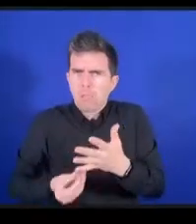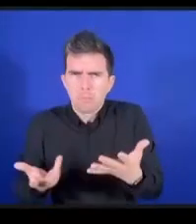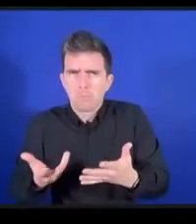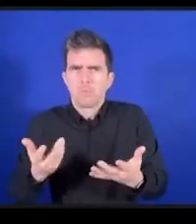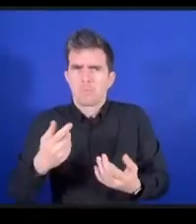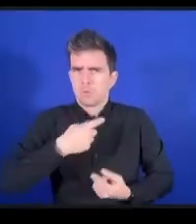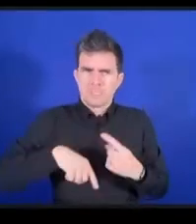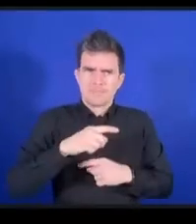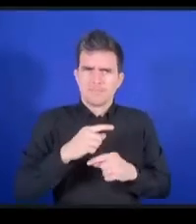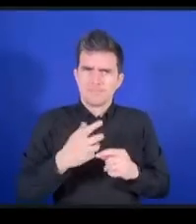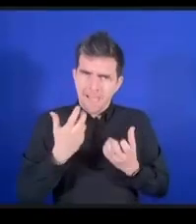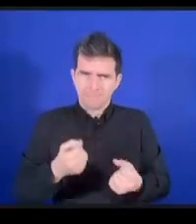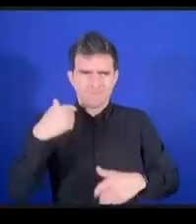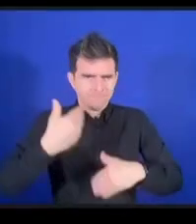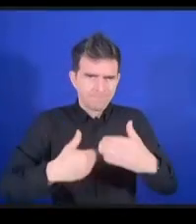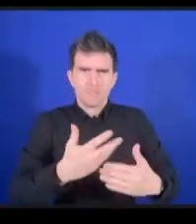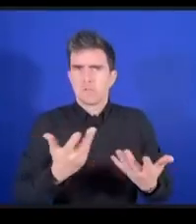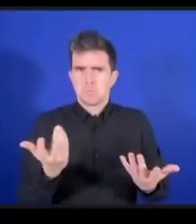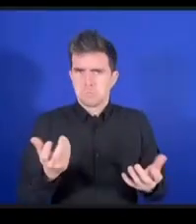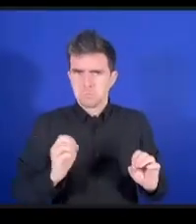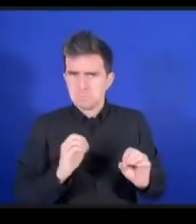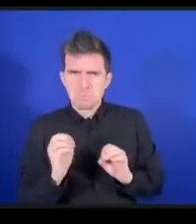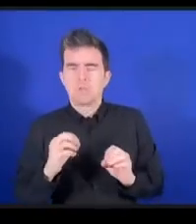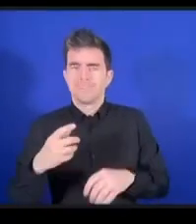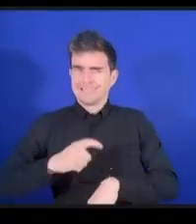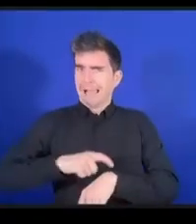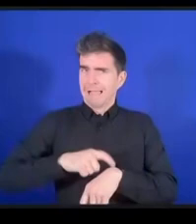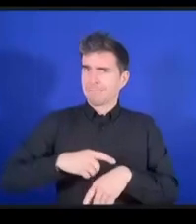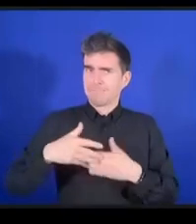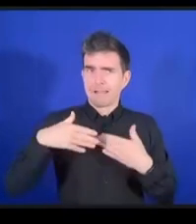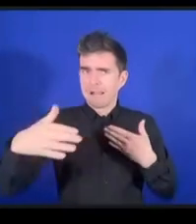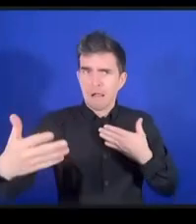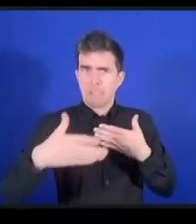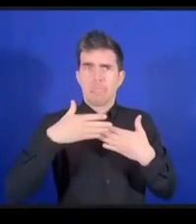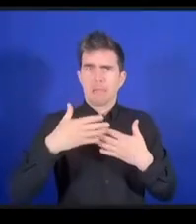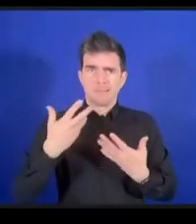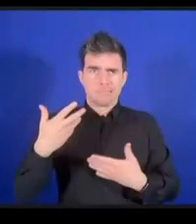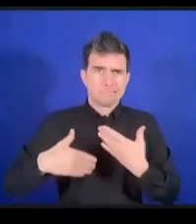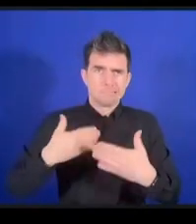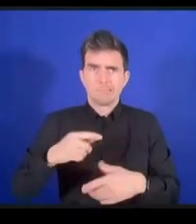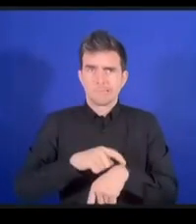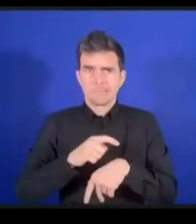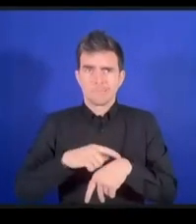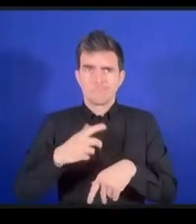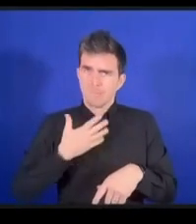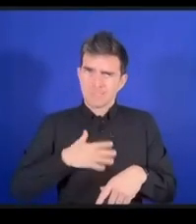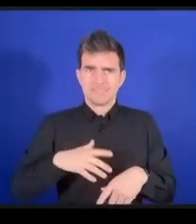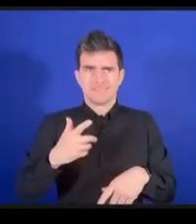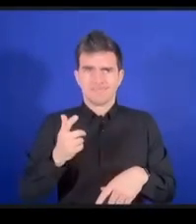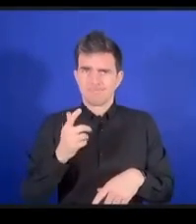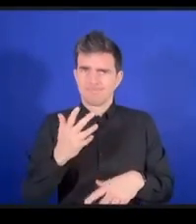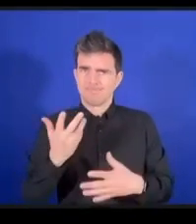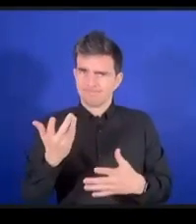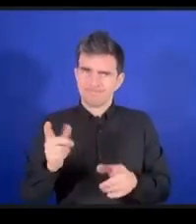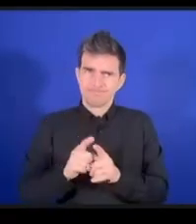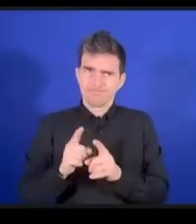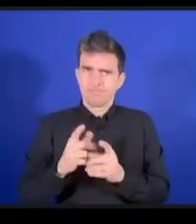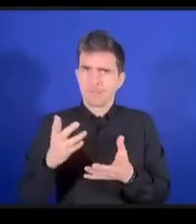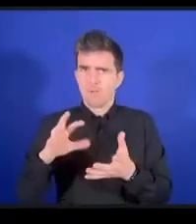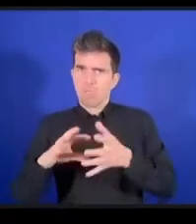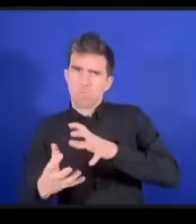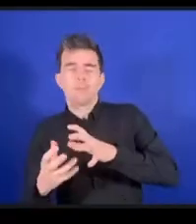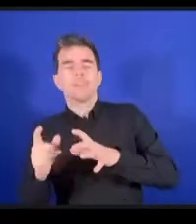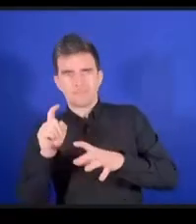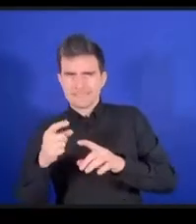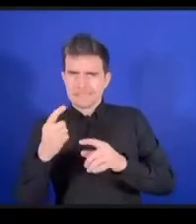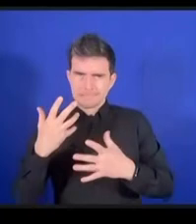ィブプラクティスという意味なんですそれからアブリルさんがおっしゃった通りGDCというのが何ら